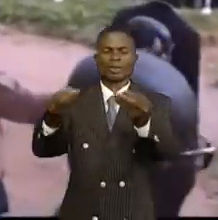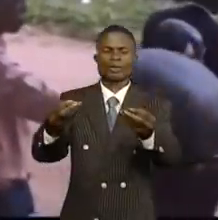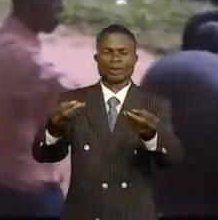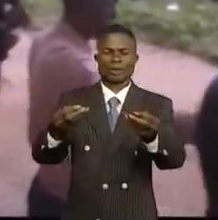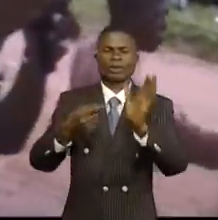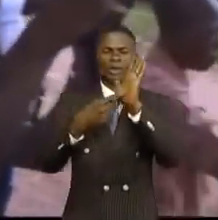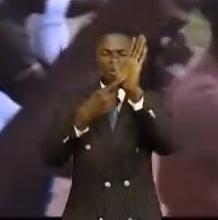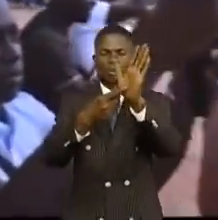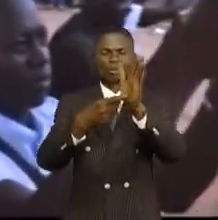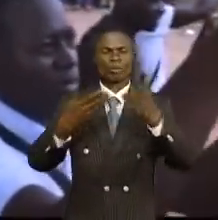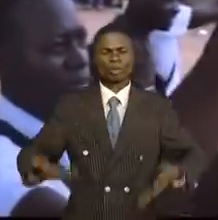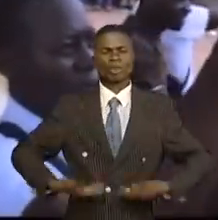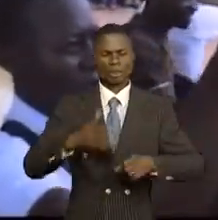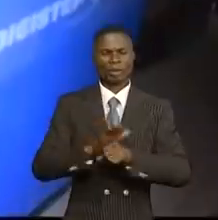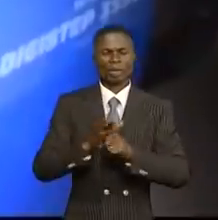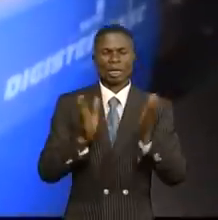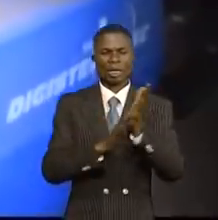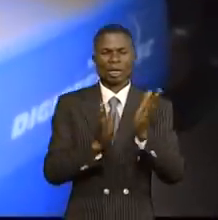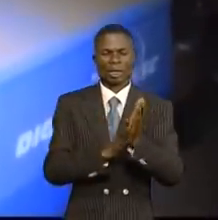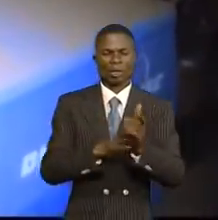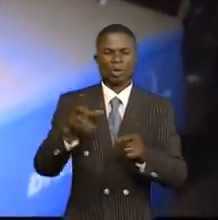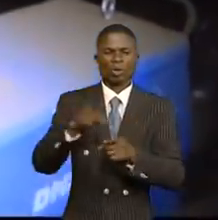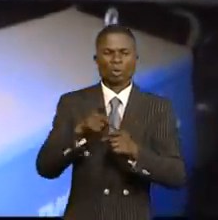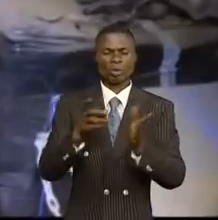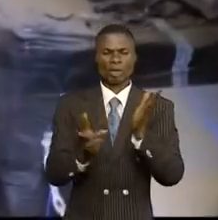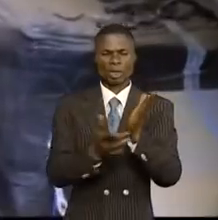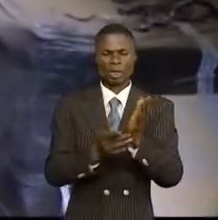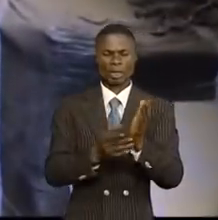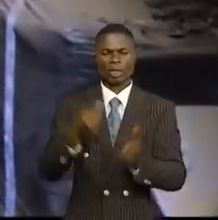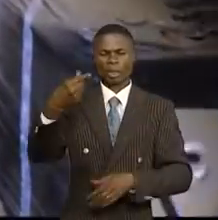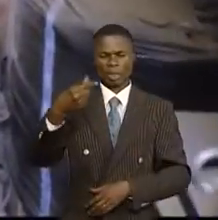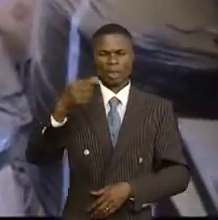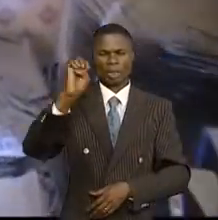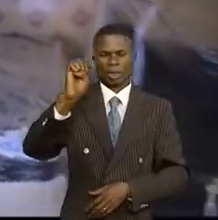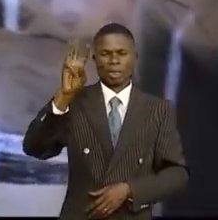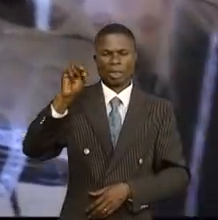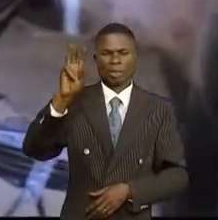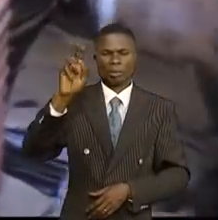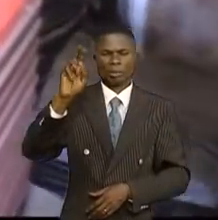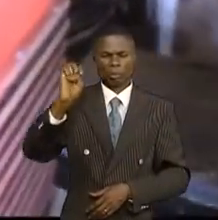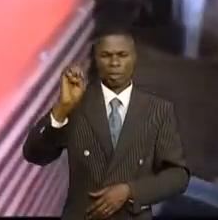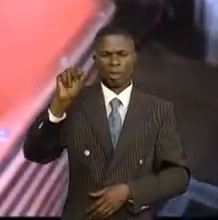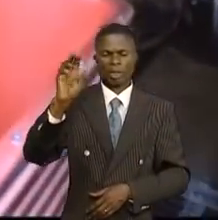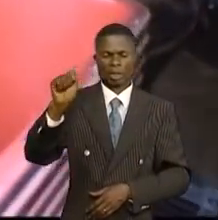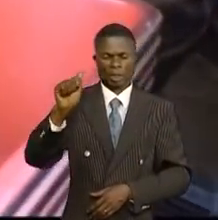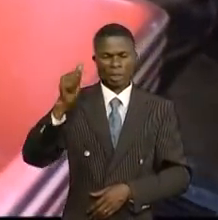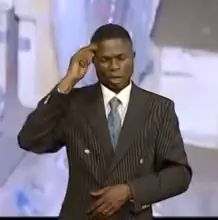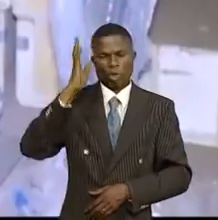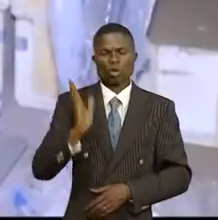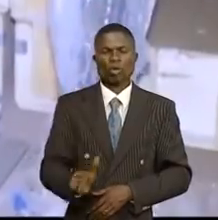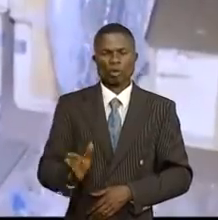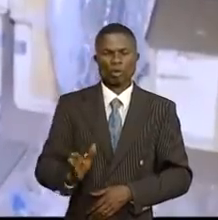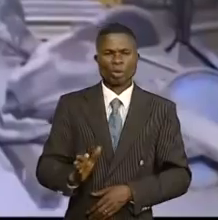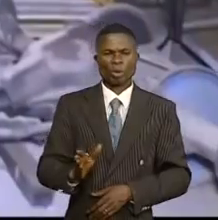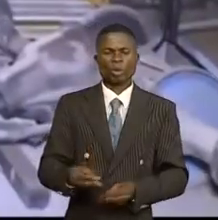Un ouf de soulagement à l'Institut technique professionnel Labo de Guimena dans le Sud ou Bangui. Le gouvernement de la province, Jean-Claude Mabenzek-Babenz, vient de